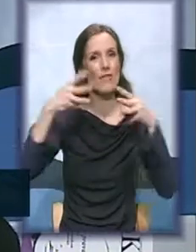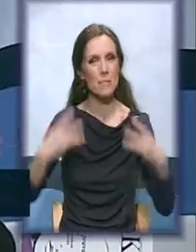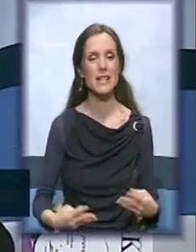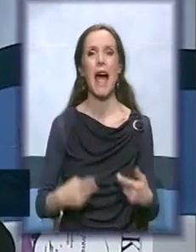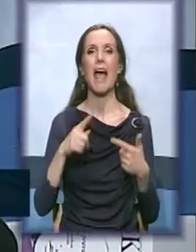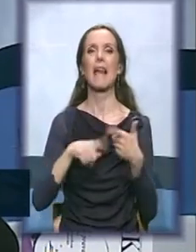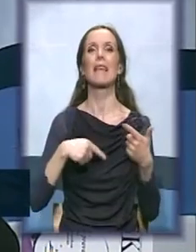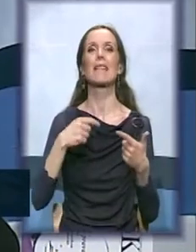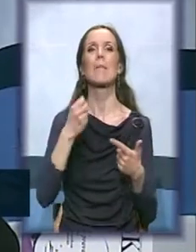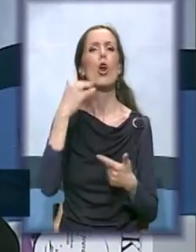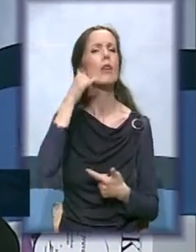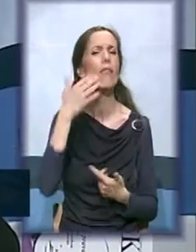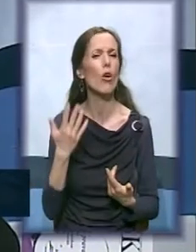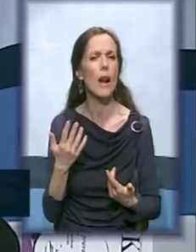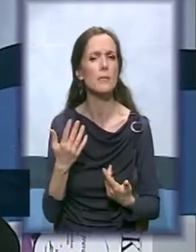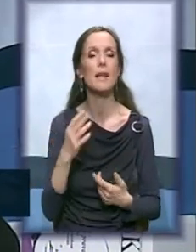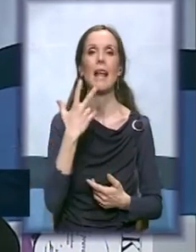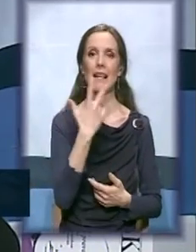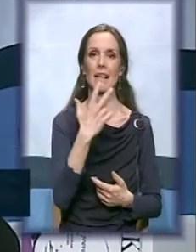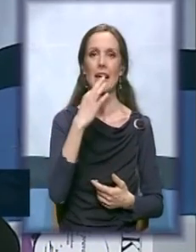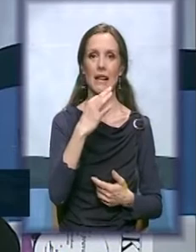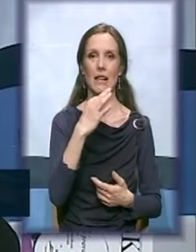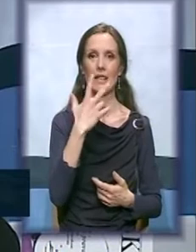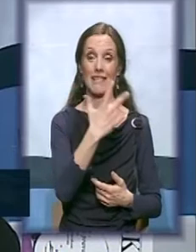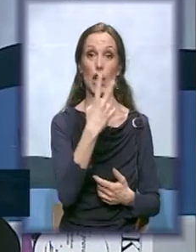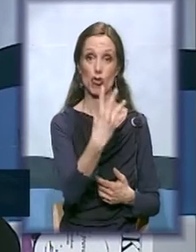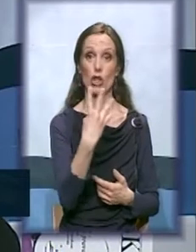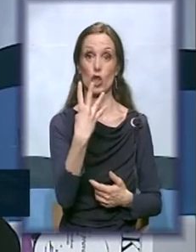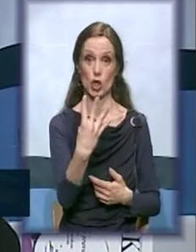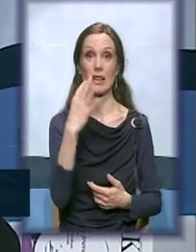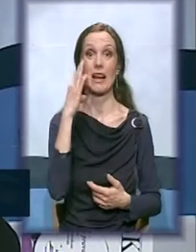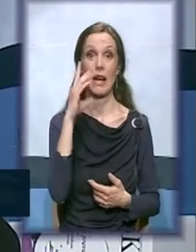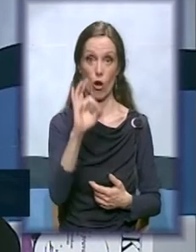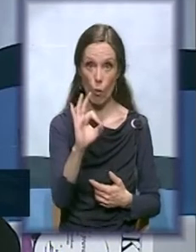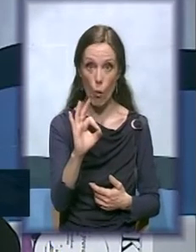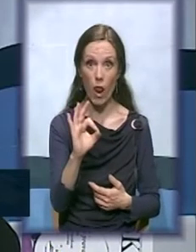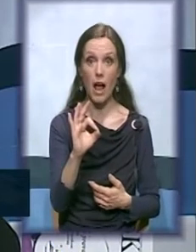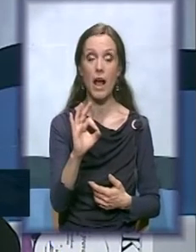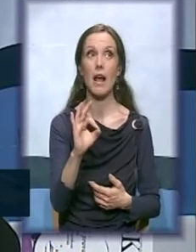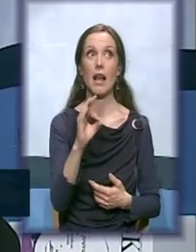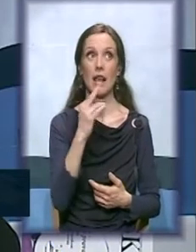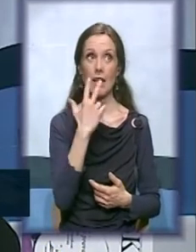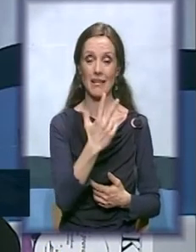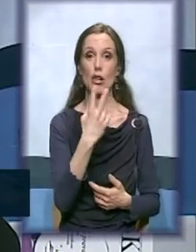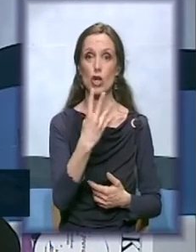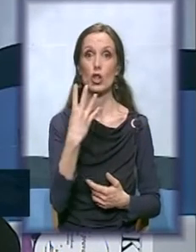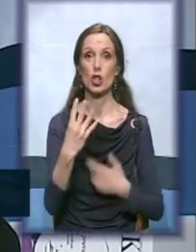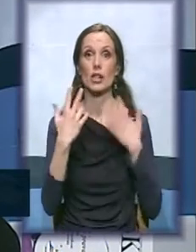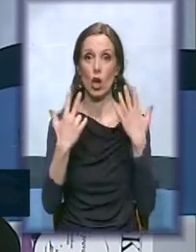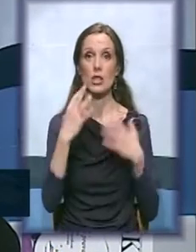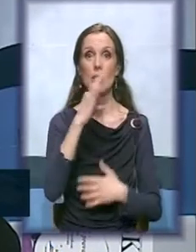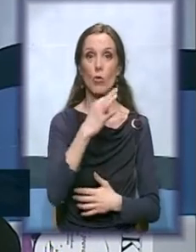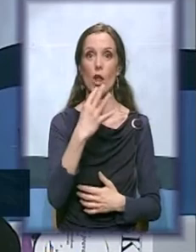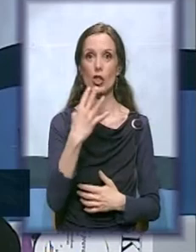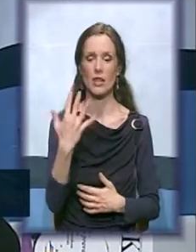telefona 3-0? 3-4-4-0, 3-4-4-8-0-4